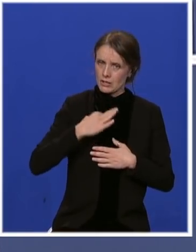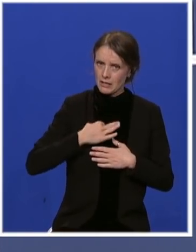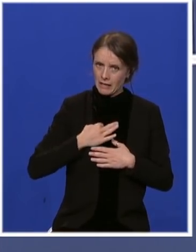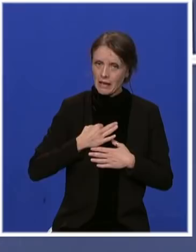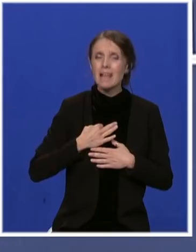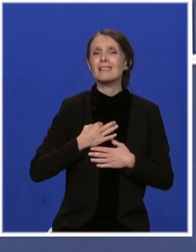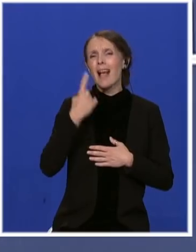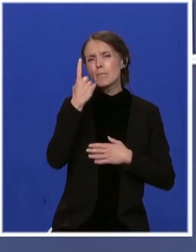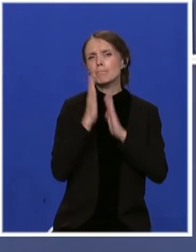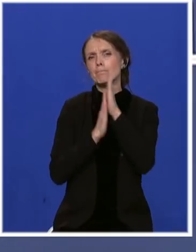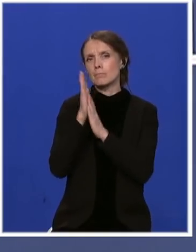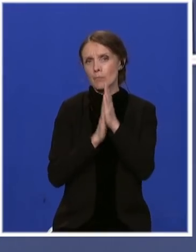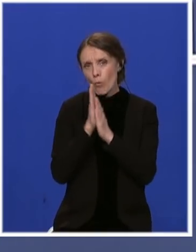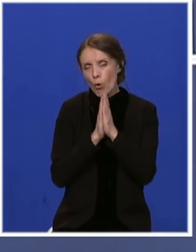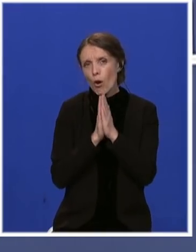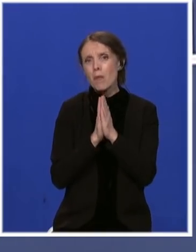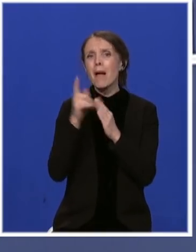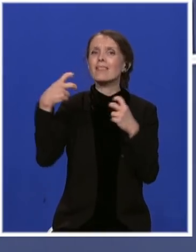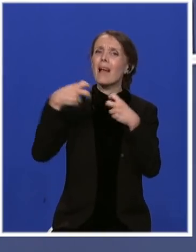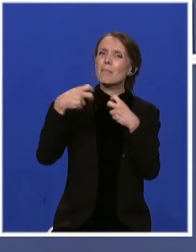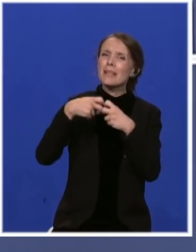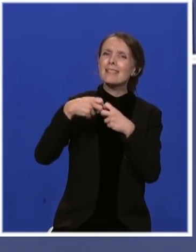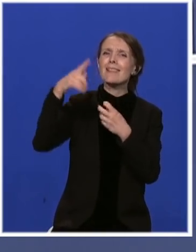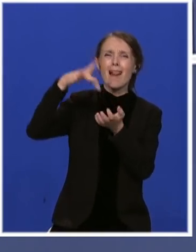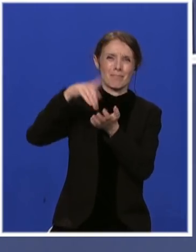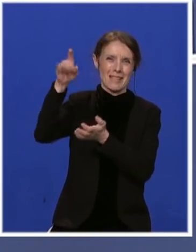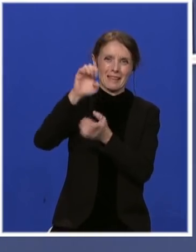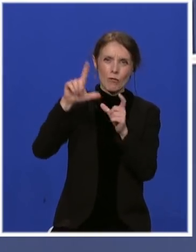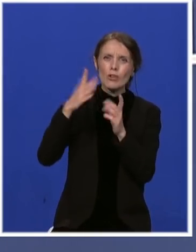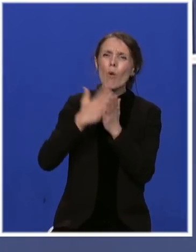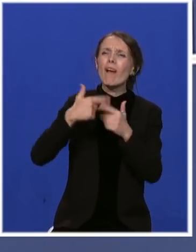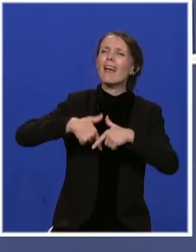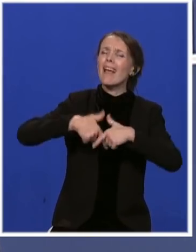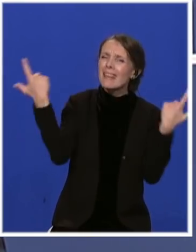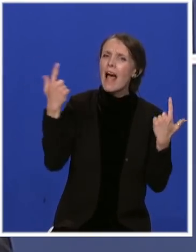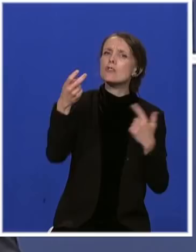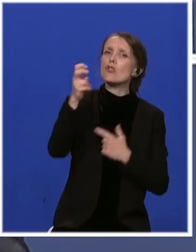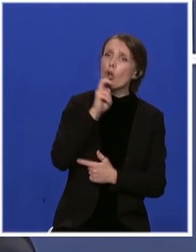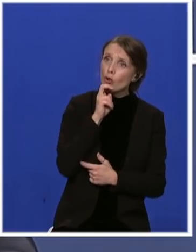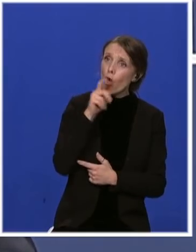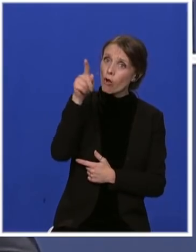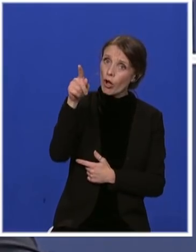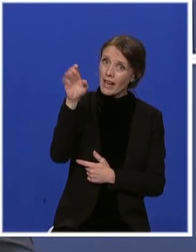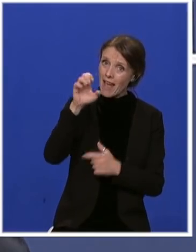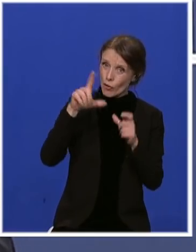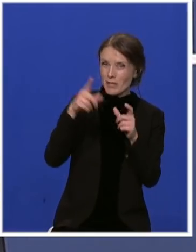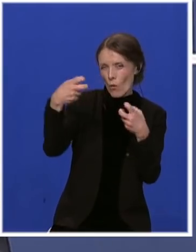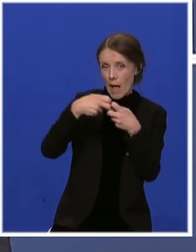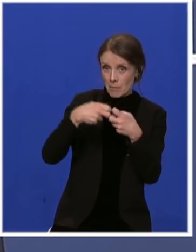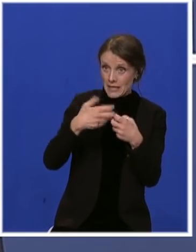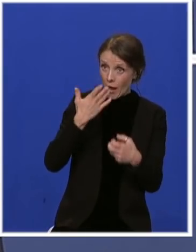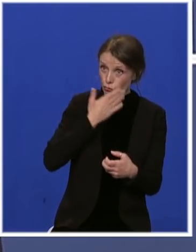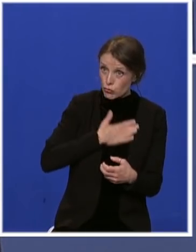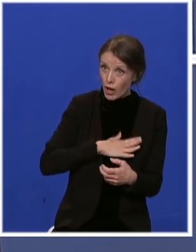da iz Brisela dobijem uvek najjasniji mogući odgovor žele li Brisel Srbiju ili ne, ali i ovolika podrška, ovolika